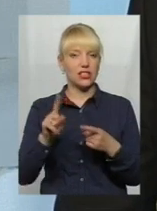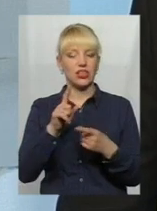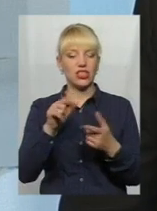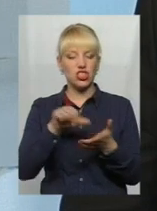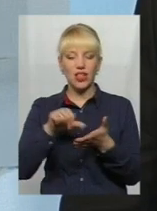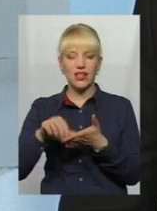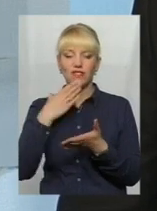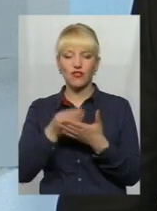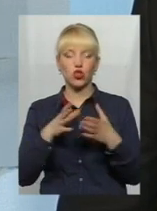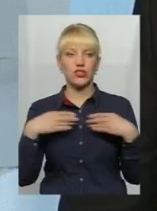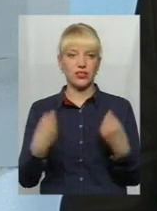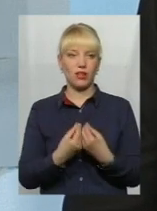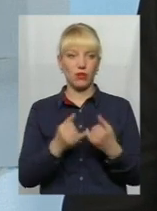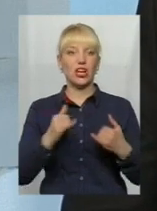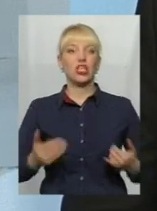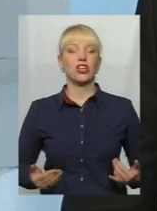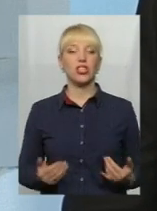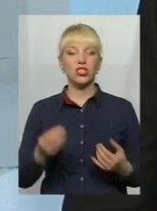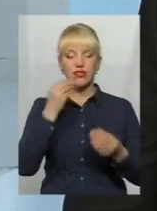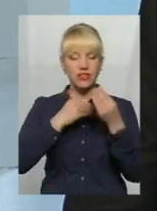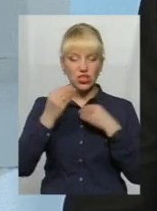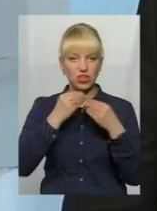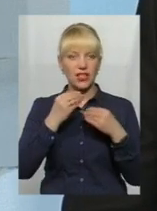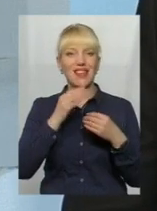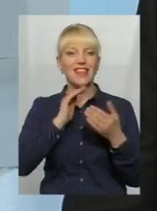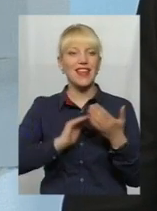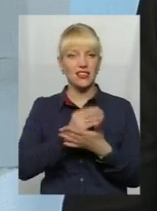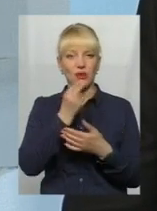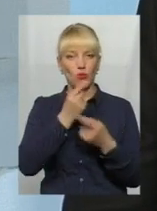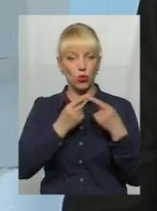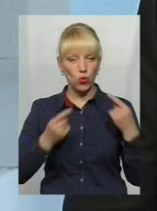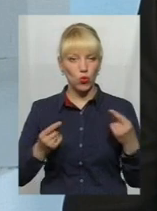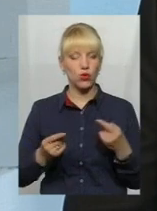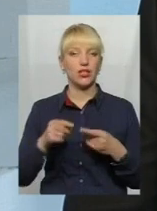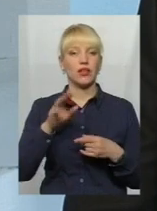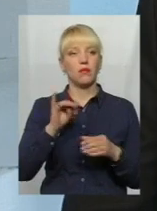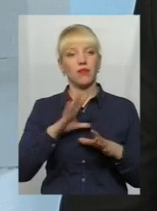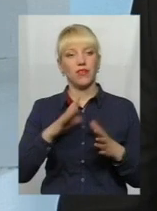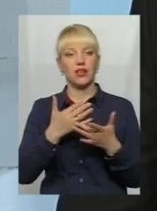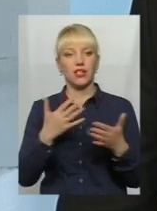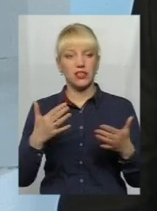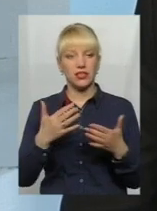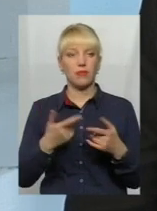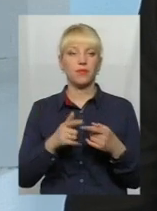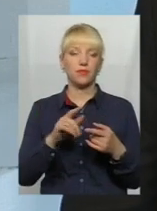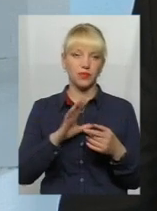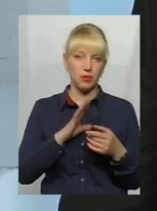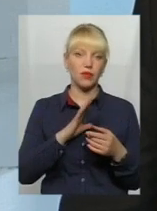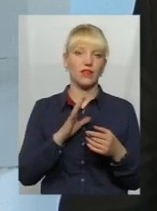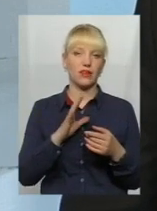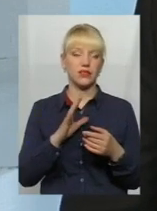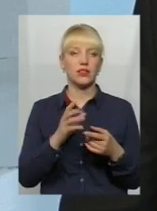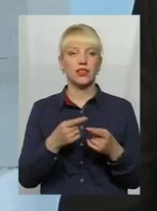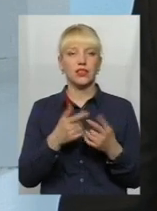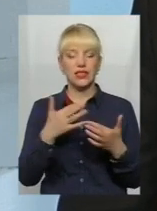своєї сім'ї і вжити якісний продукт, ну, якщо по якихось причинах, тому що бувають скарги по ринку, на жаль, теж, але виживаються